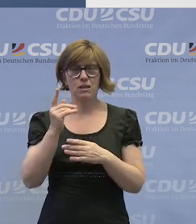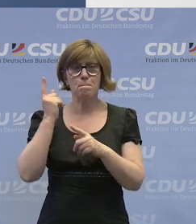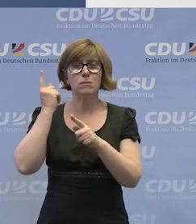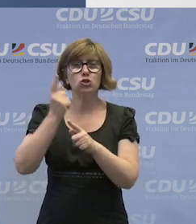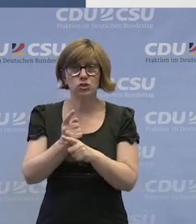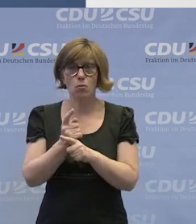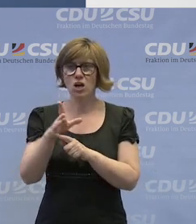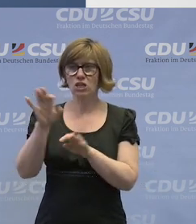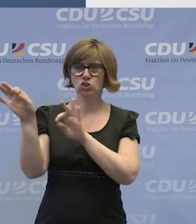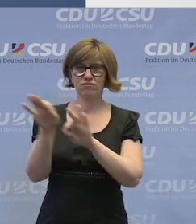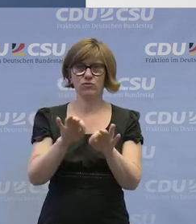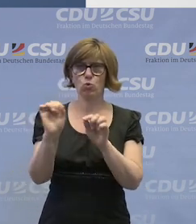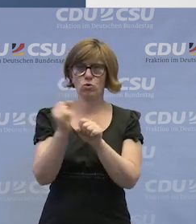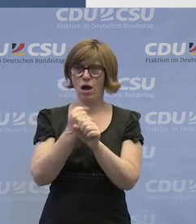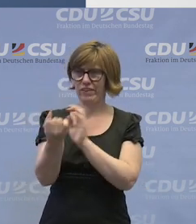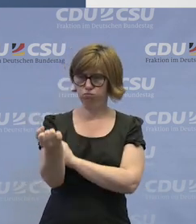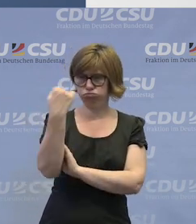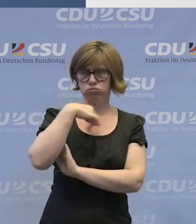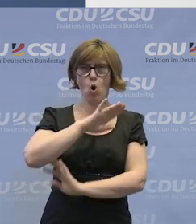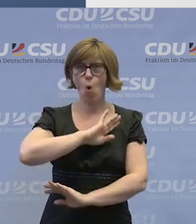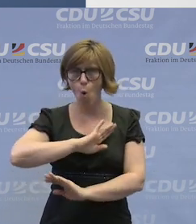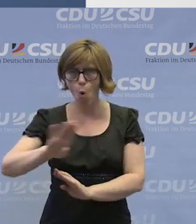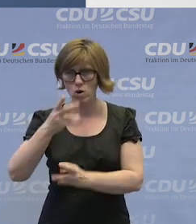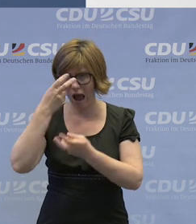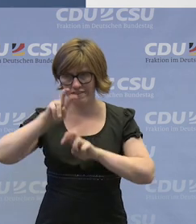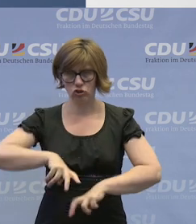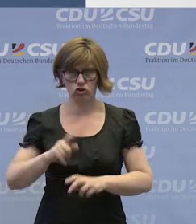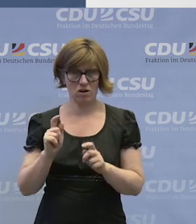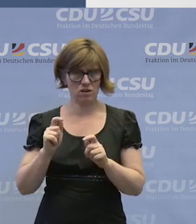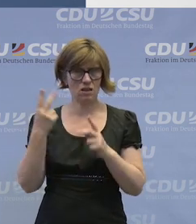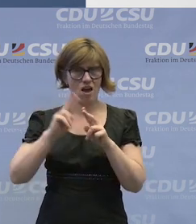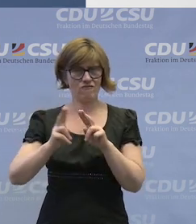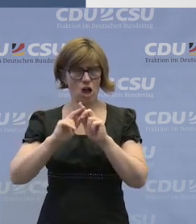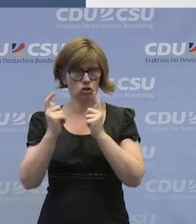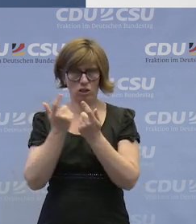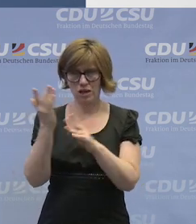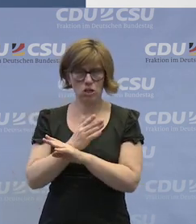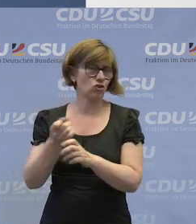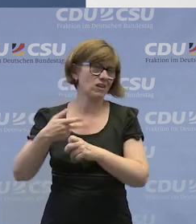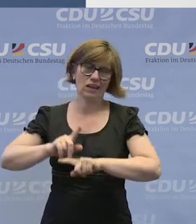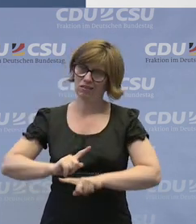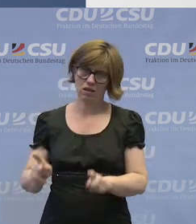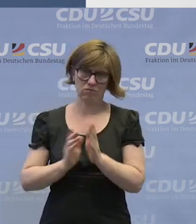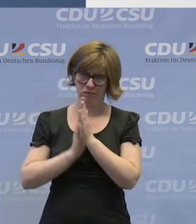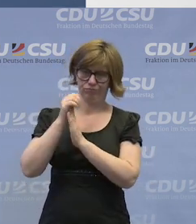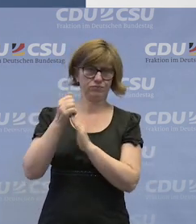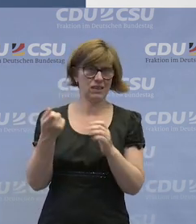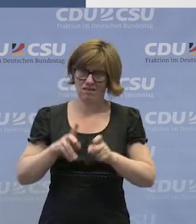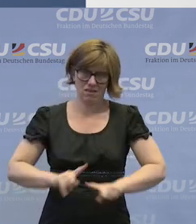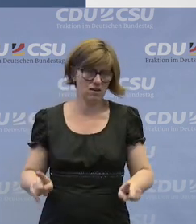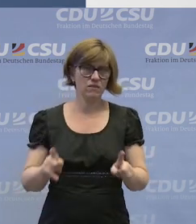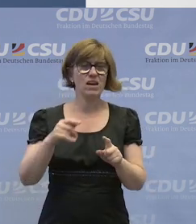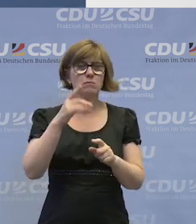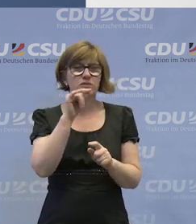Geschäftsführung nicht mehr ohne Zustimmung des Werkstattrates etwas entscheiden. Ich will mal eine kleine Anekdote